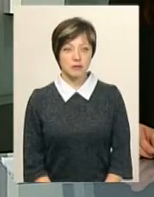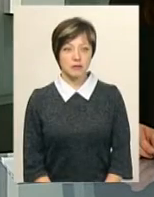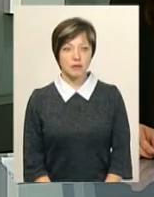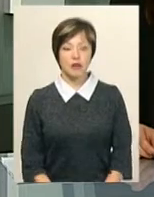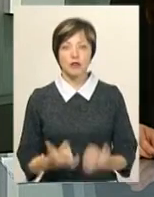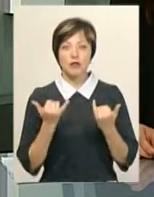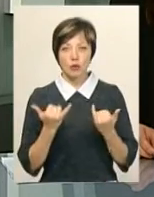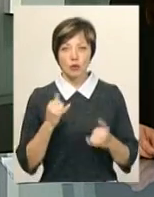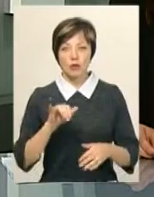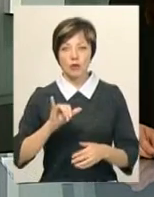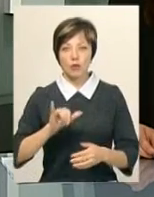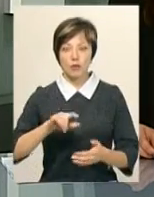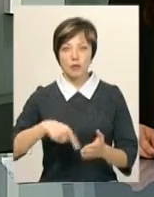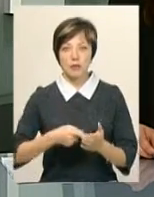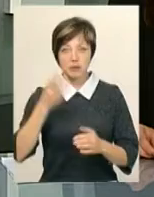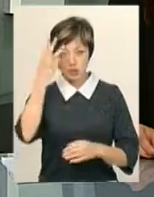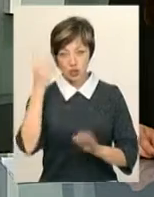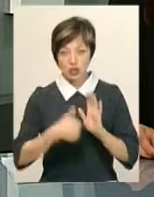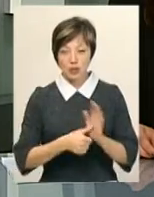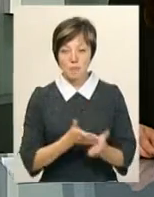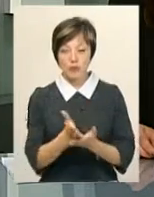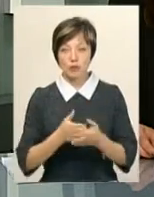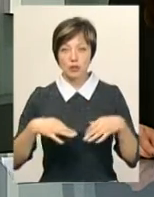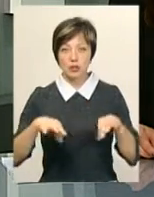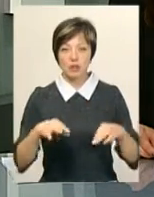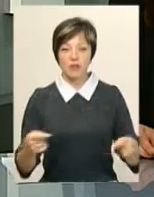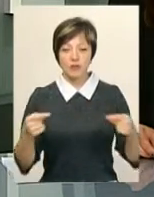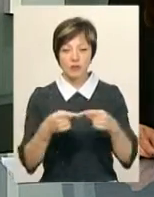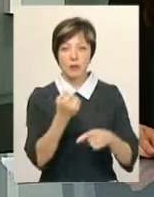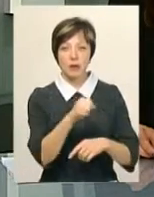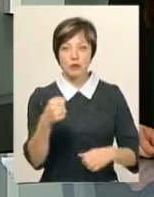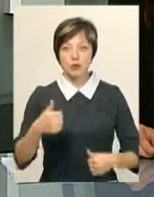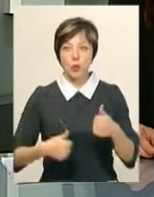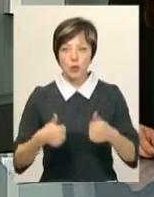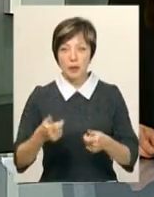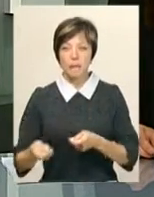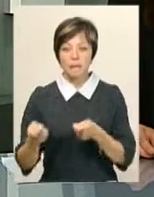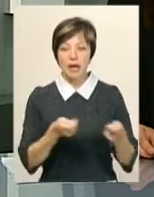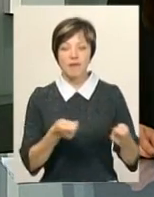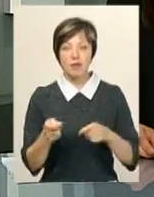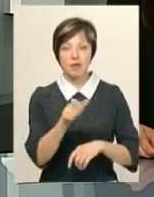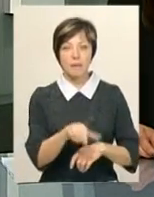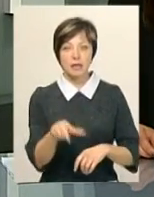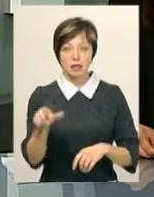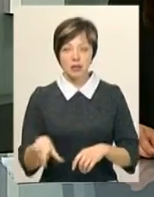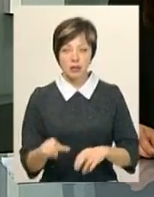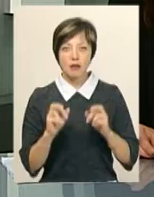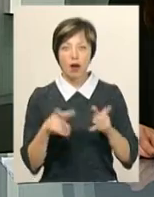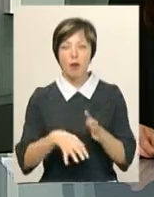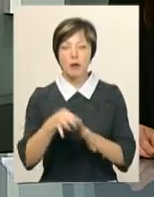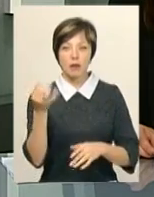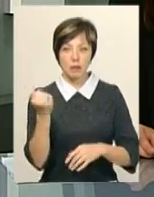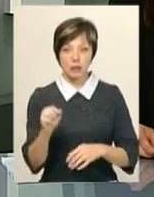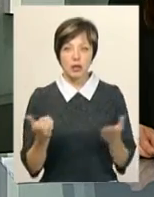Сьогодні в Хмельницькому на шести маршрутах громадського транспорту визначили переможців конкурсу з перевезення пасажирів. Про те, як обирали